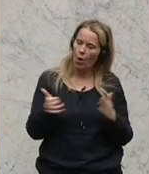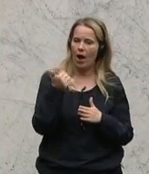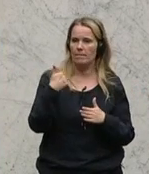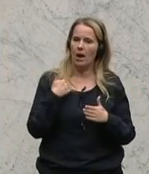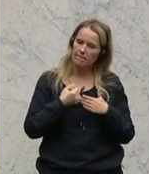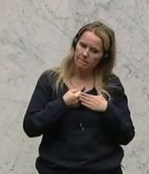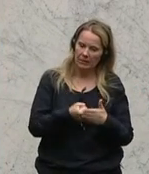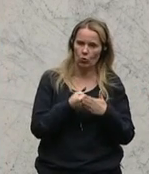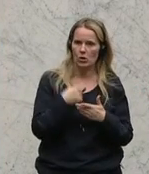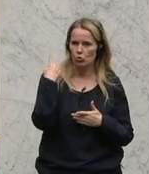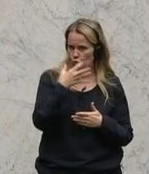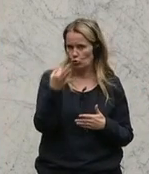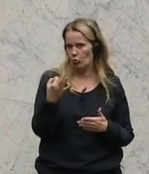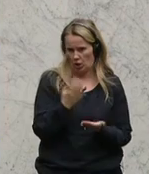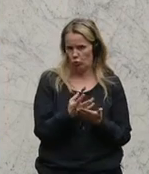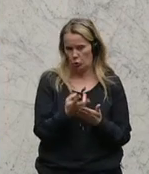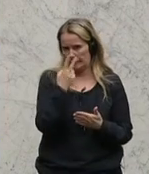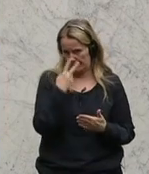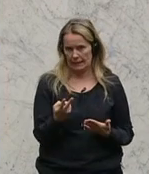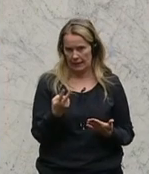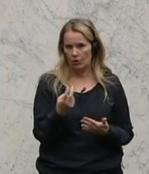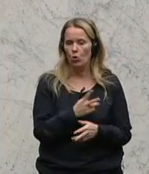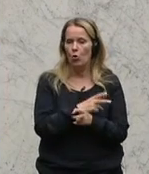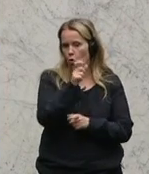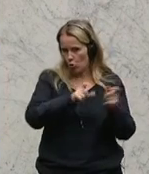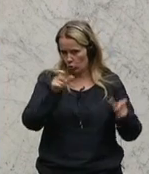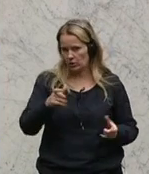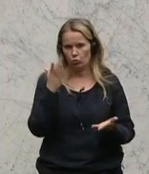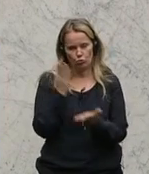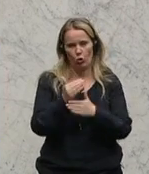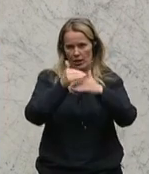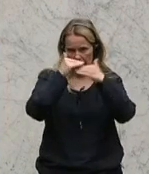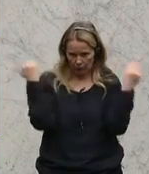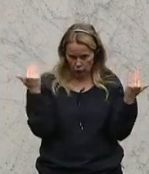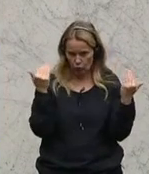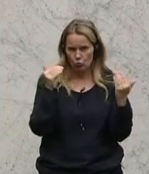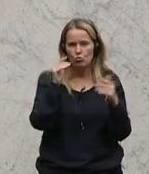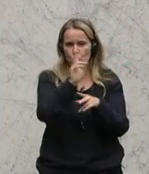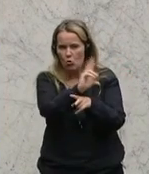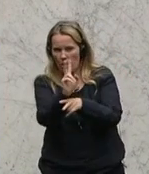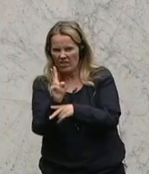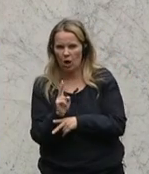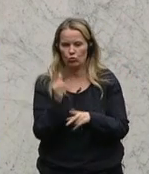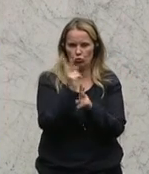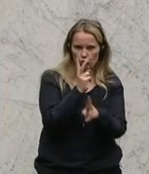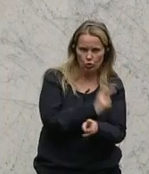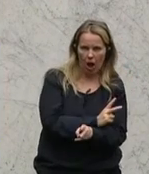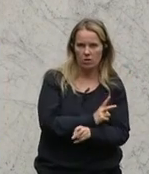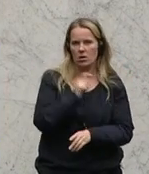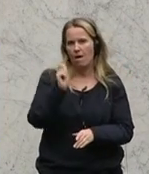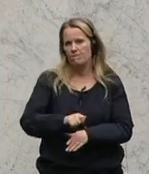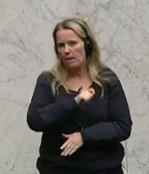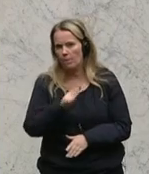noch einmal, das war am Sonntag auch deutlich erkennbar. Die Österreicher haben genug von diesem Überwachungsstaat, von dieser